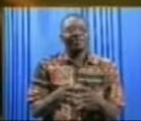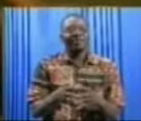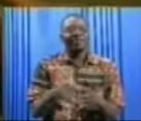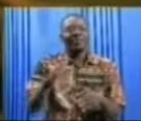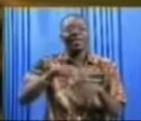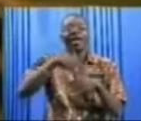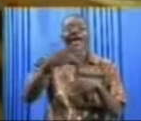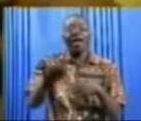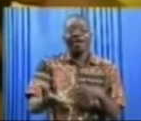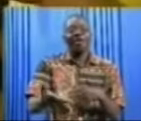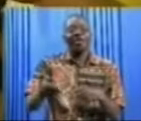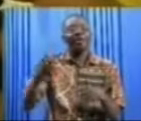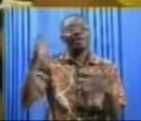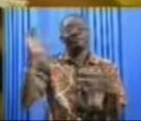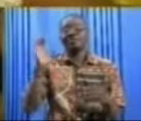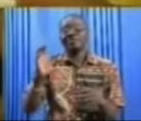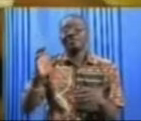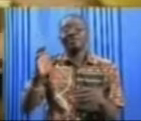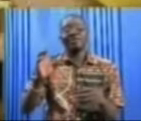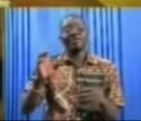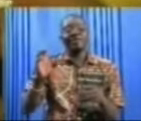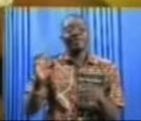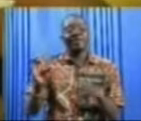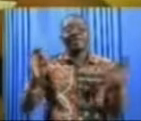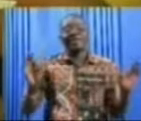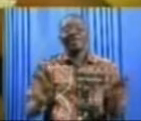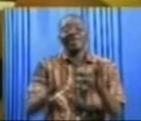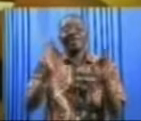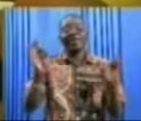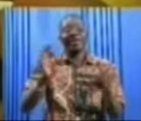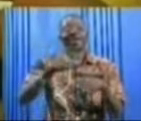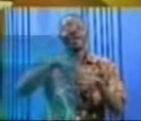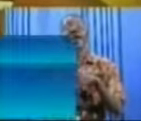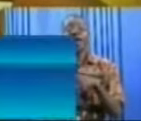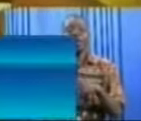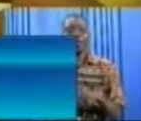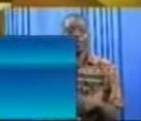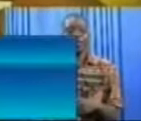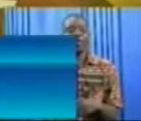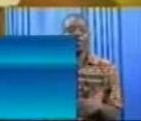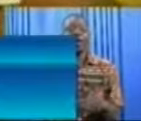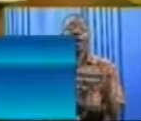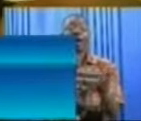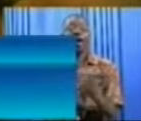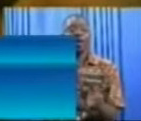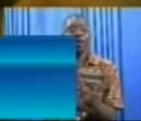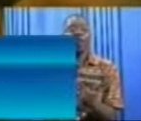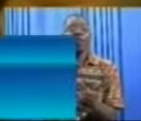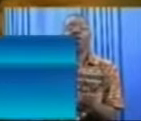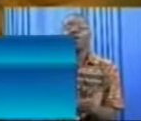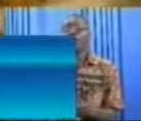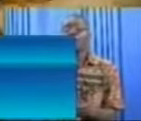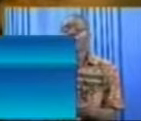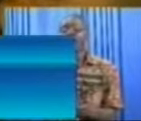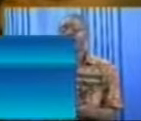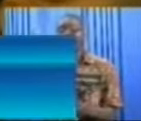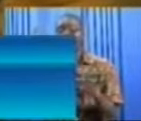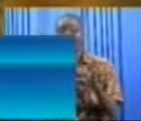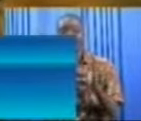Après cette cérémonie et après qu'un Burkina Faso ait